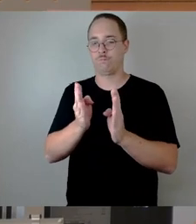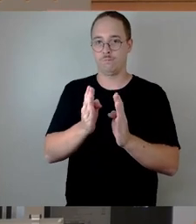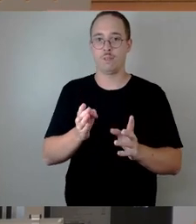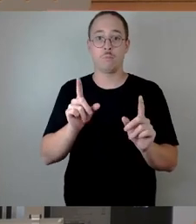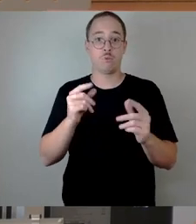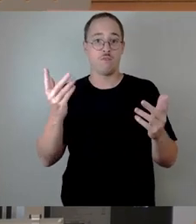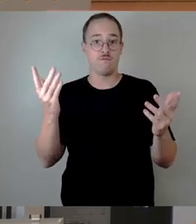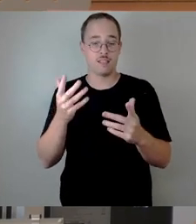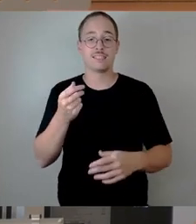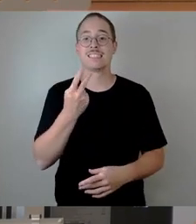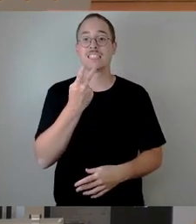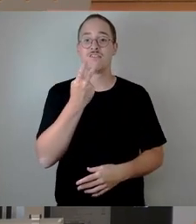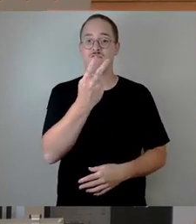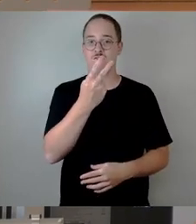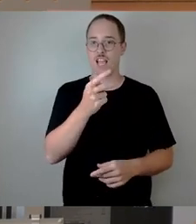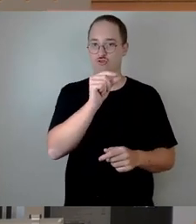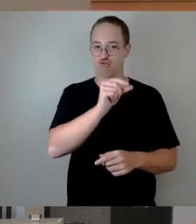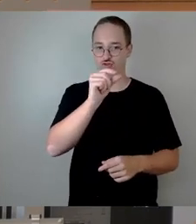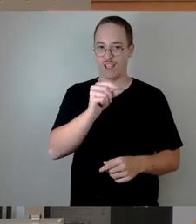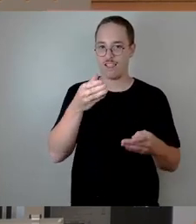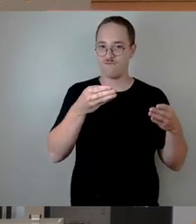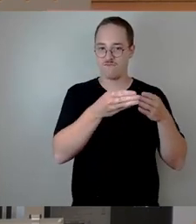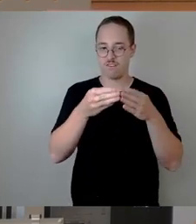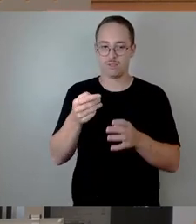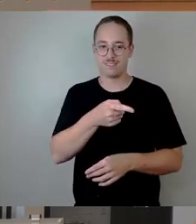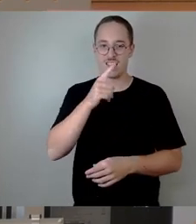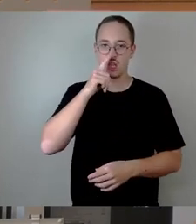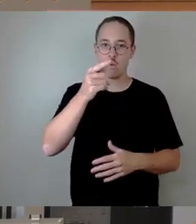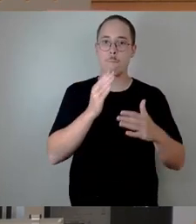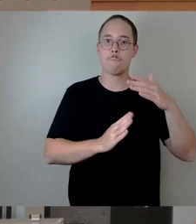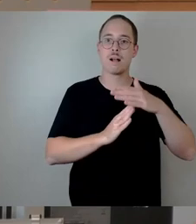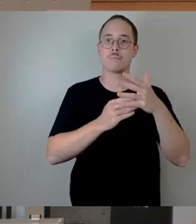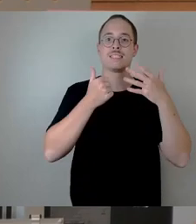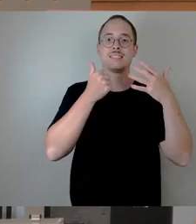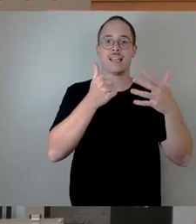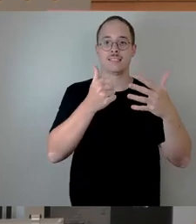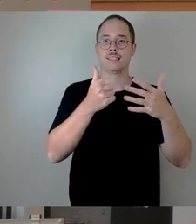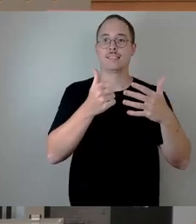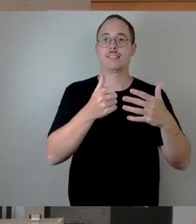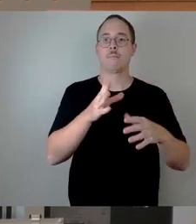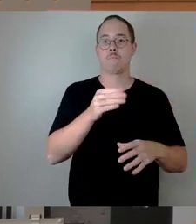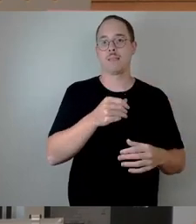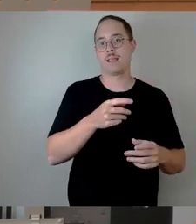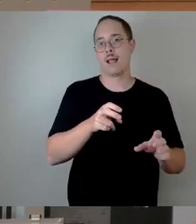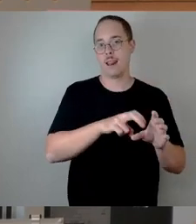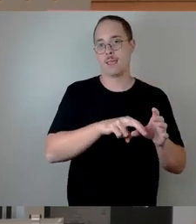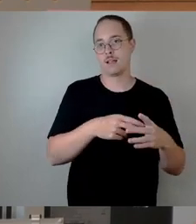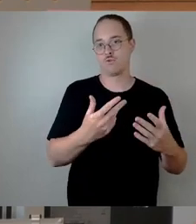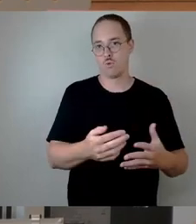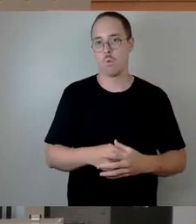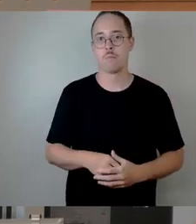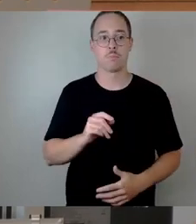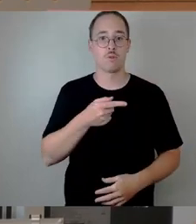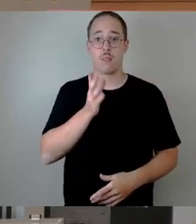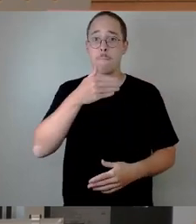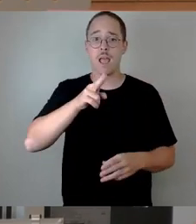noch sechs Mitglieder. Das heißt, sie sind nicht mehr die Mehrheit, sondern sie sind nur noch die Hälfte von allen. Und das Verschieben der